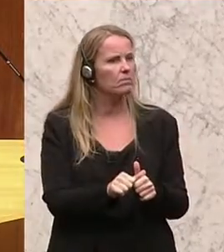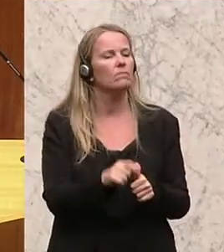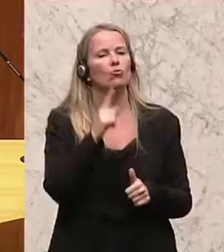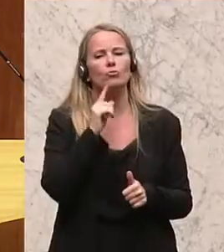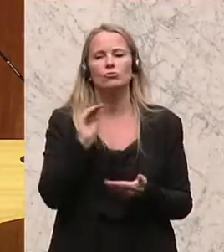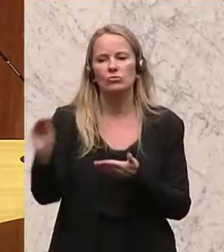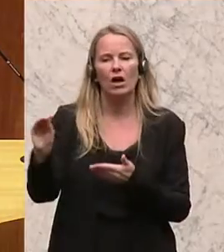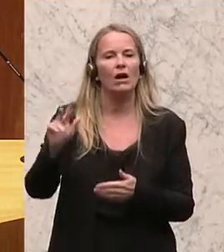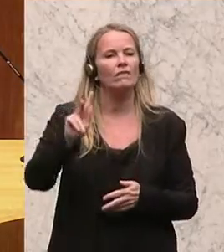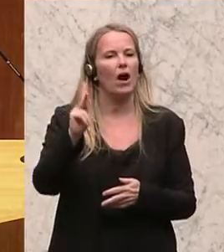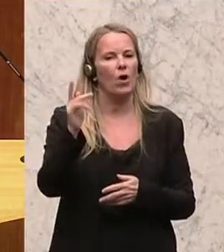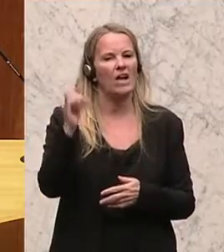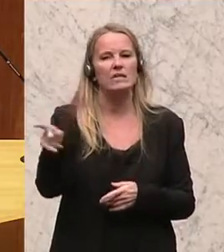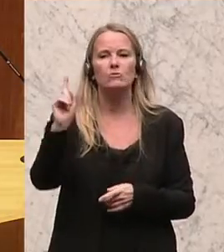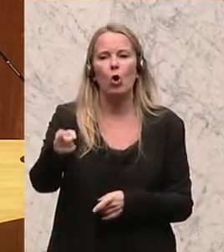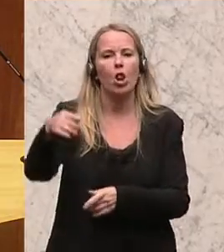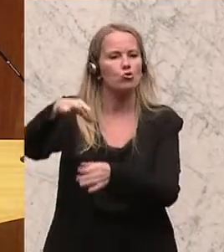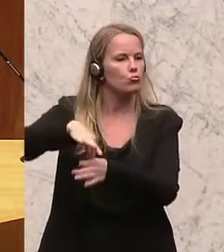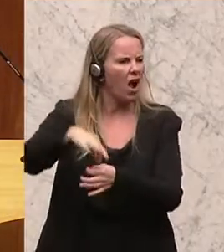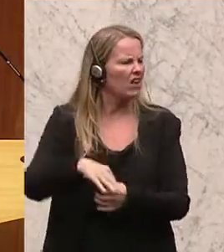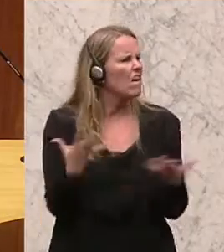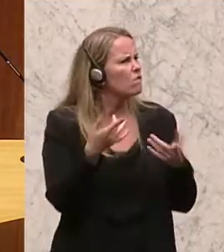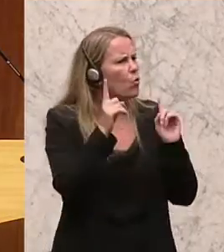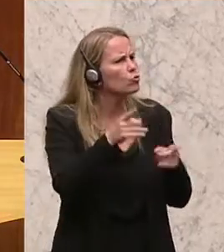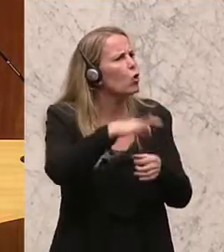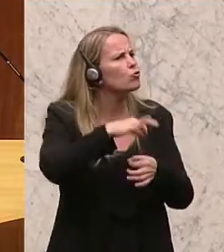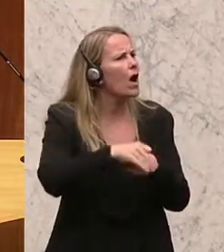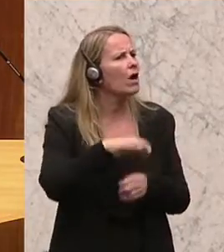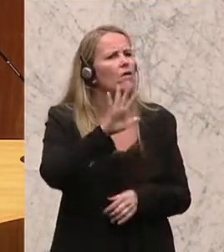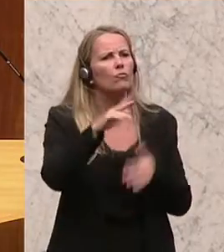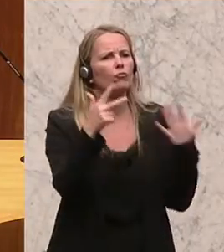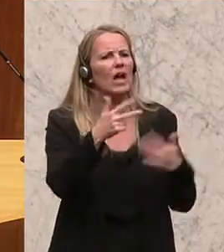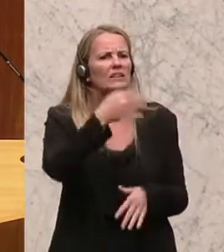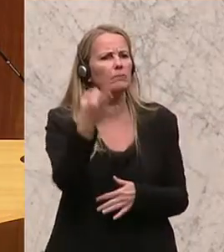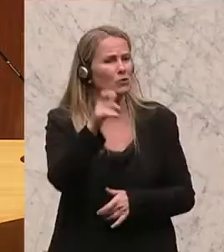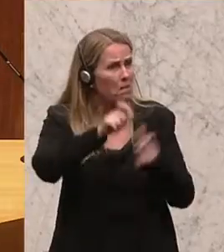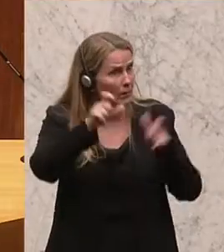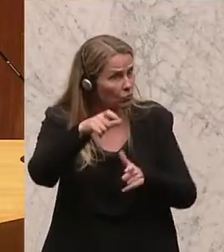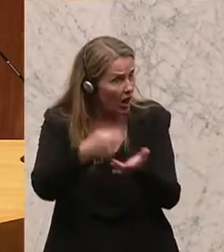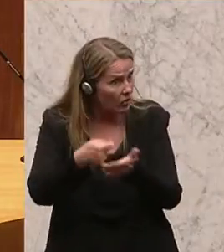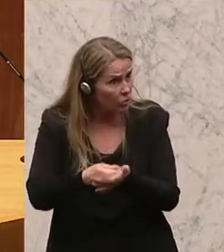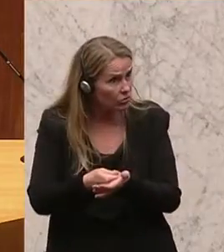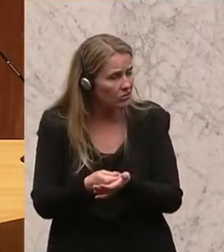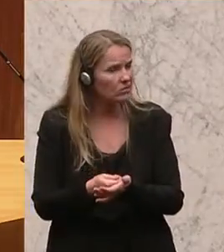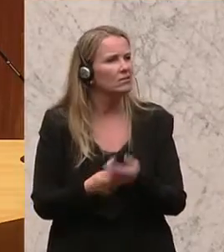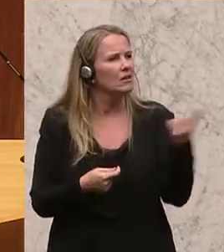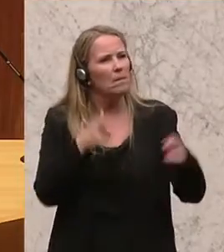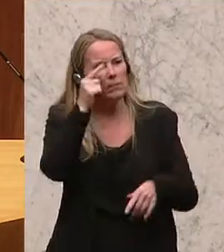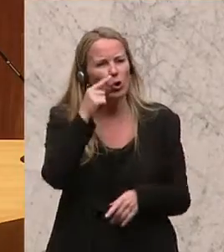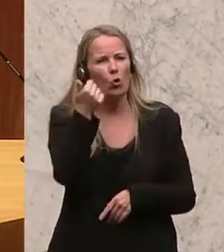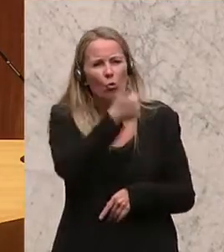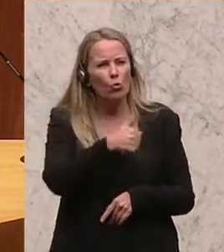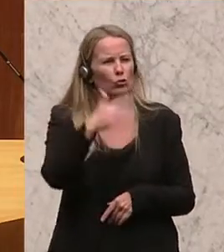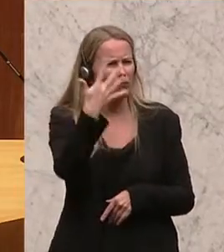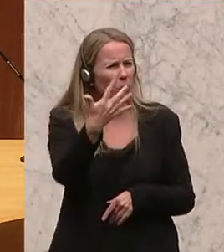quasi den VKIs vor, er soll sparen. Wo soll er sparen bei 85% Personalkosten? Das heißt, Sie wollen diese ca.